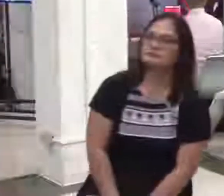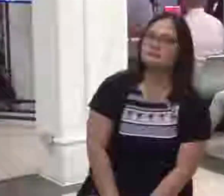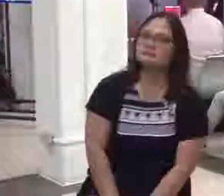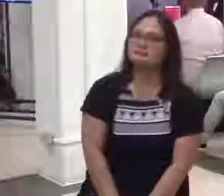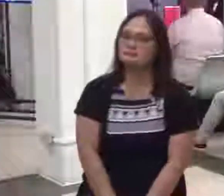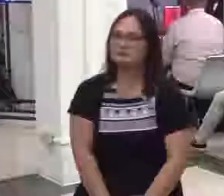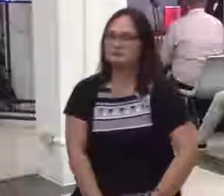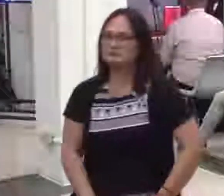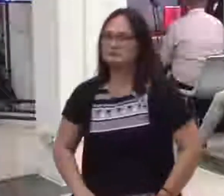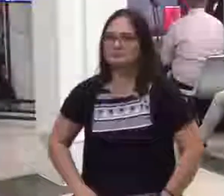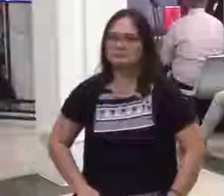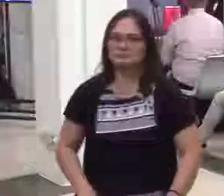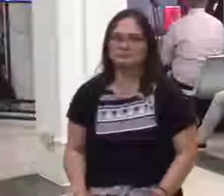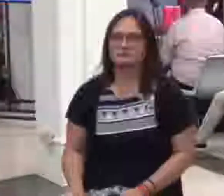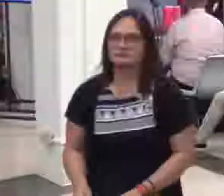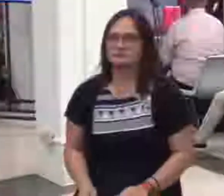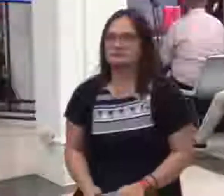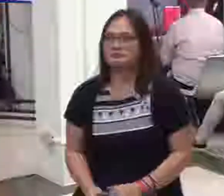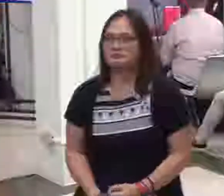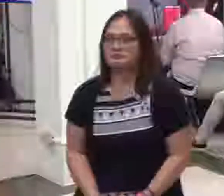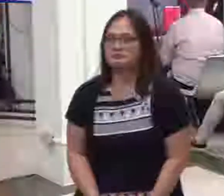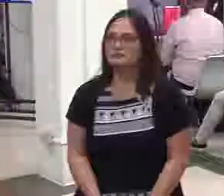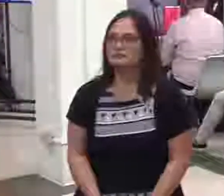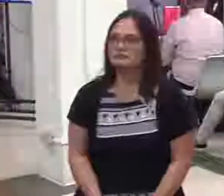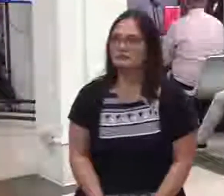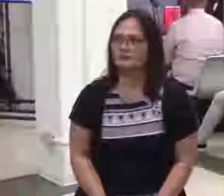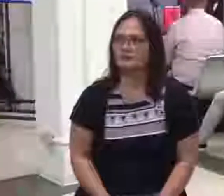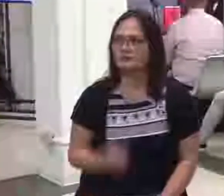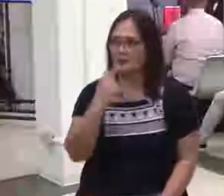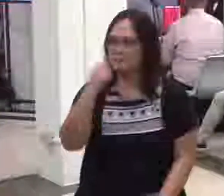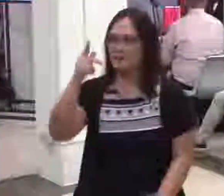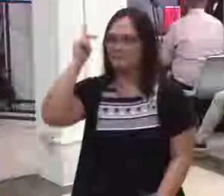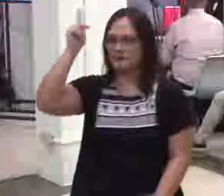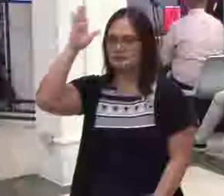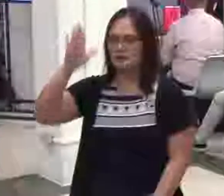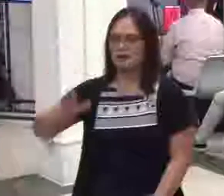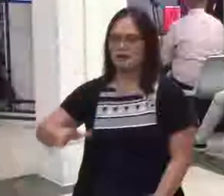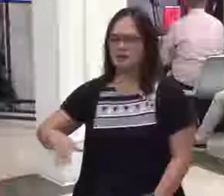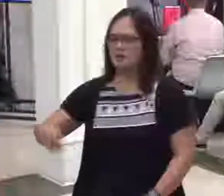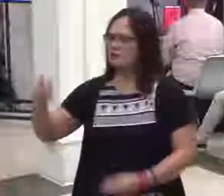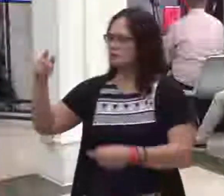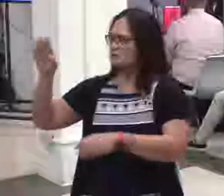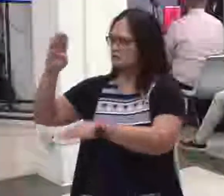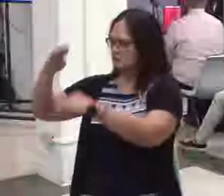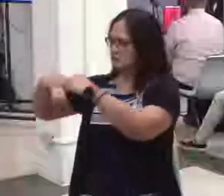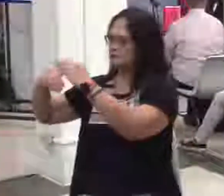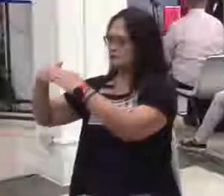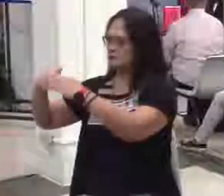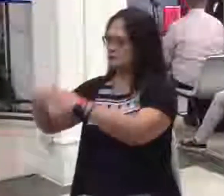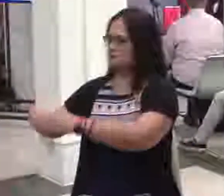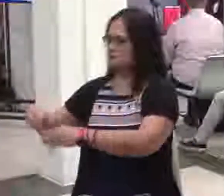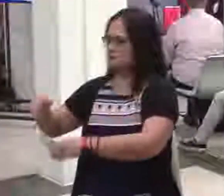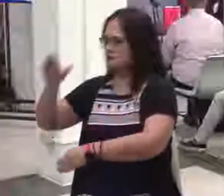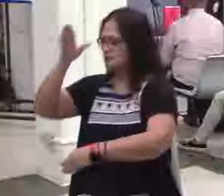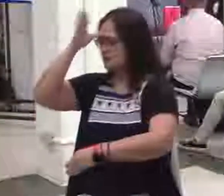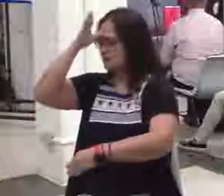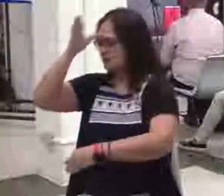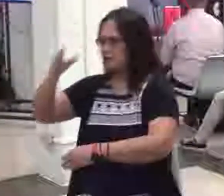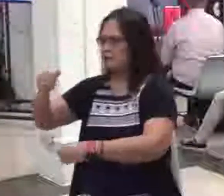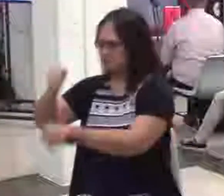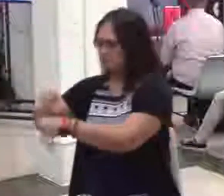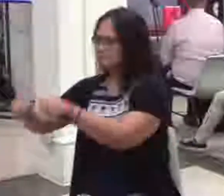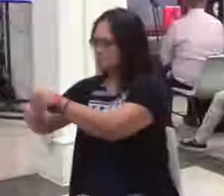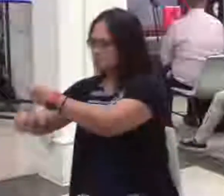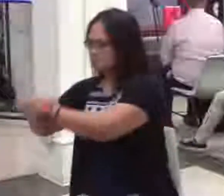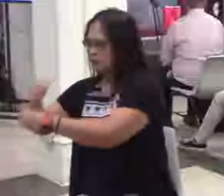sabi, nung lalo na nung sinabi ko, gigibain natin itong lumang building na ito na tinayo ni tatay. Naku, maraming nagalit